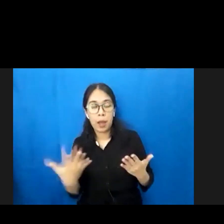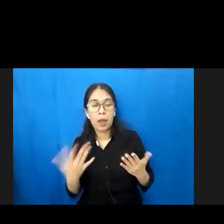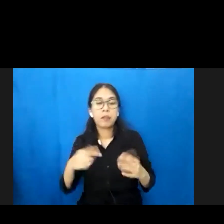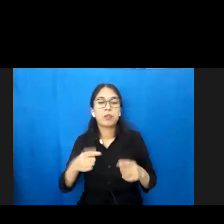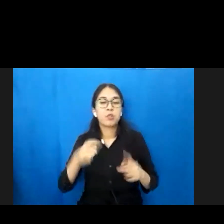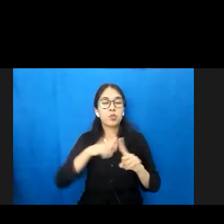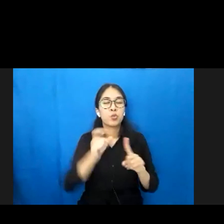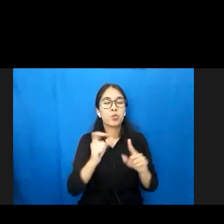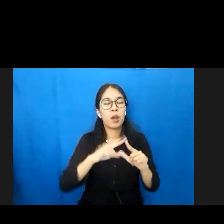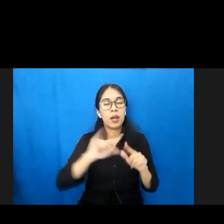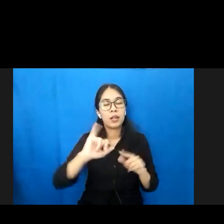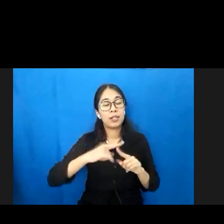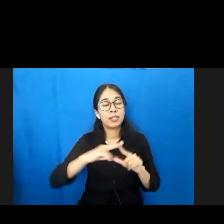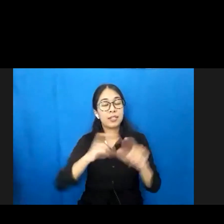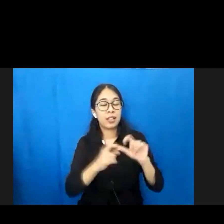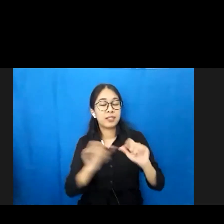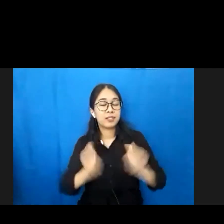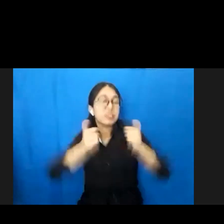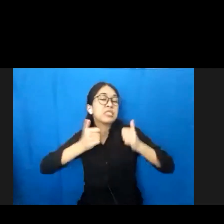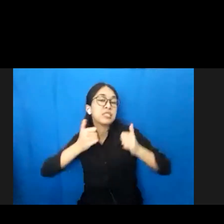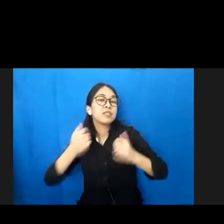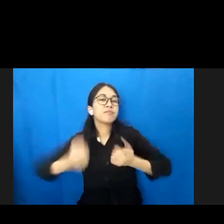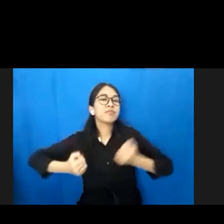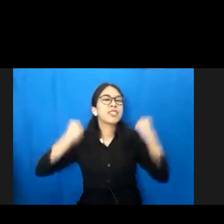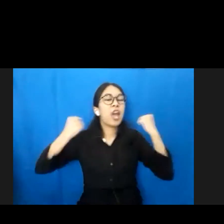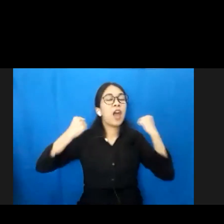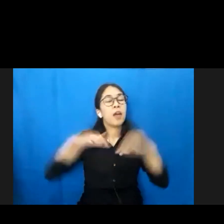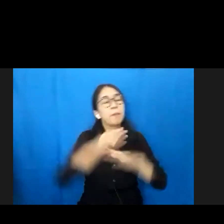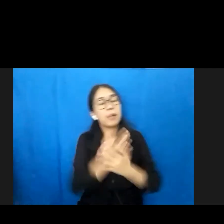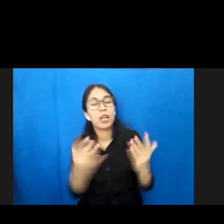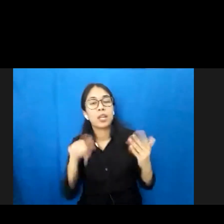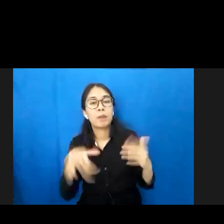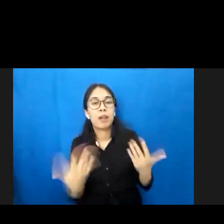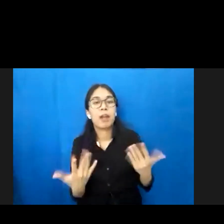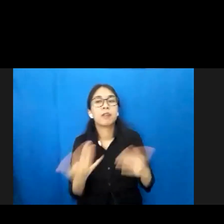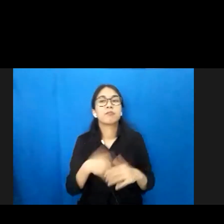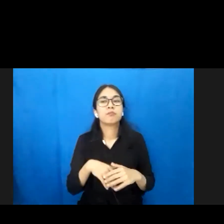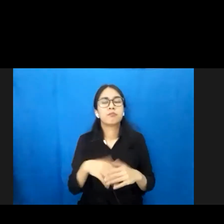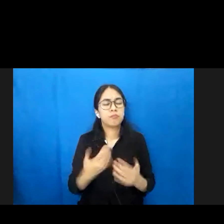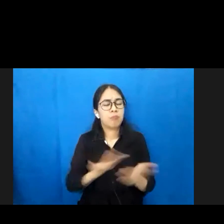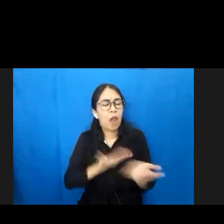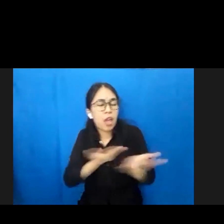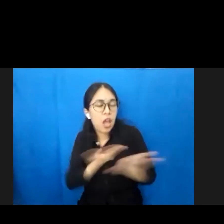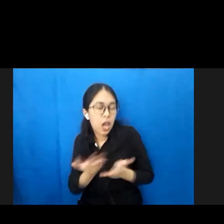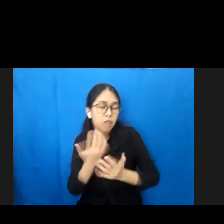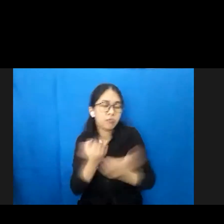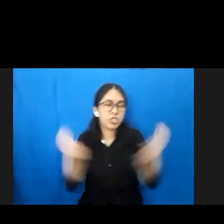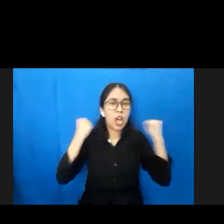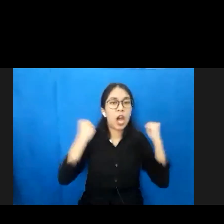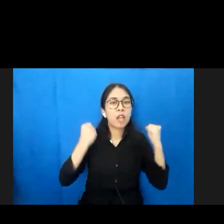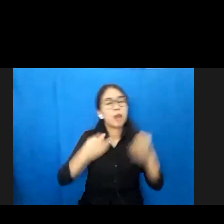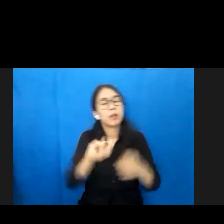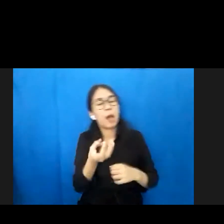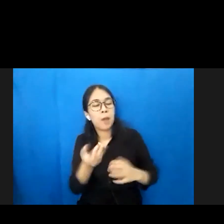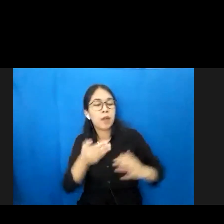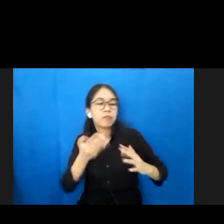masyarakat tentunya melalui pelayanan kesehatan yang profesional mudah dan terjangkau selaras dengan draft RPJMD yang tadi